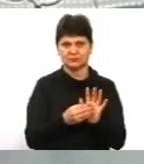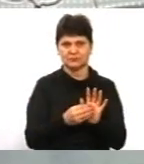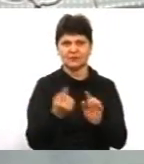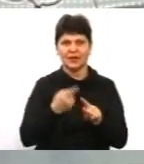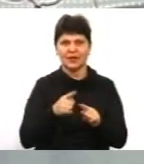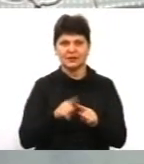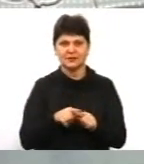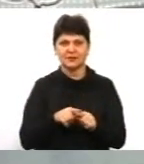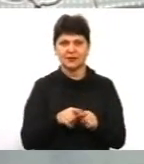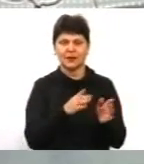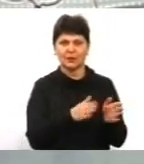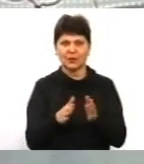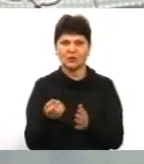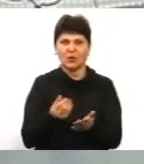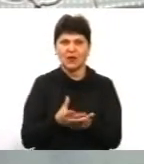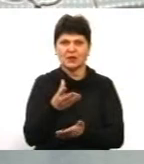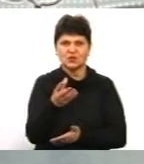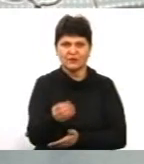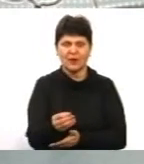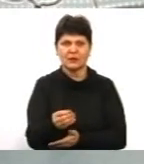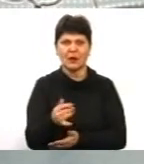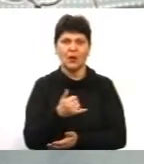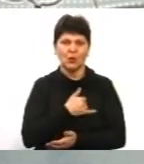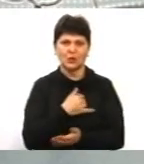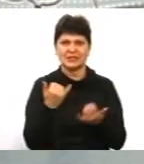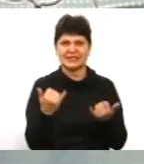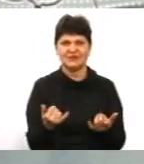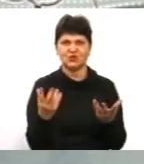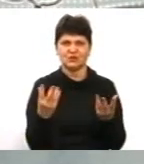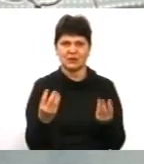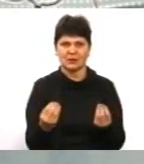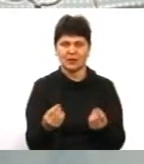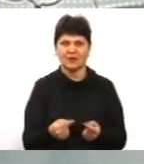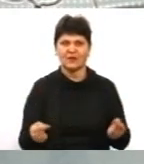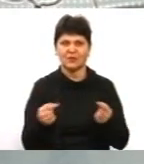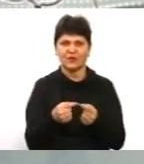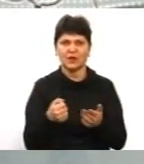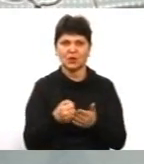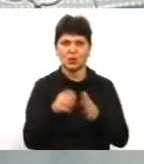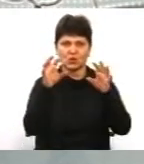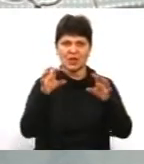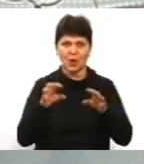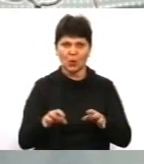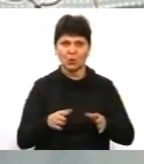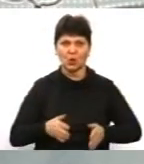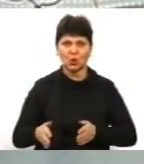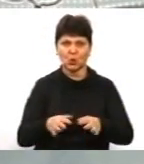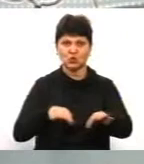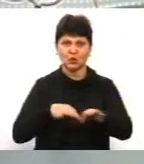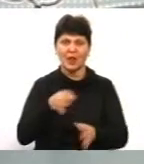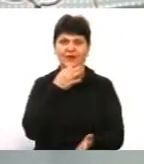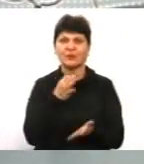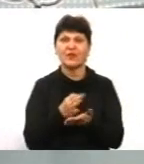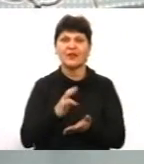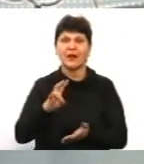в порядку анонсування, вже скажу, що у нас на сьогоднішній день, відповідно до закону України про дорожній рух, відповідальність згідно